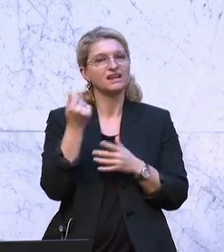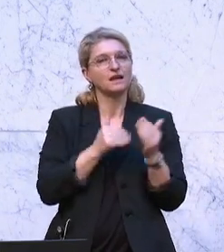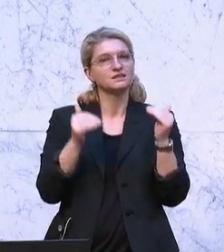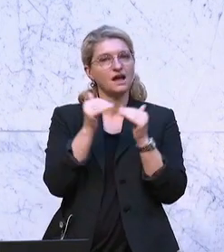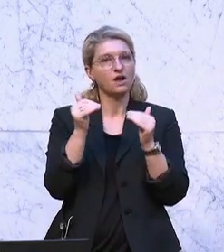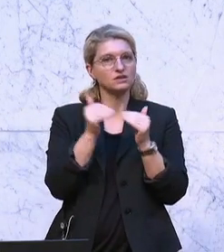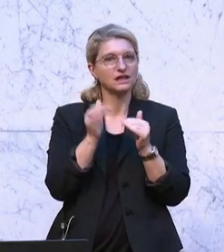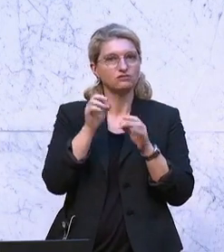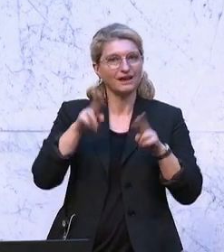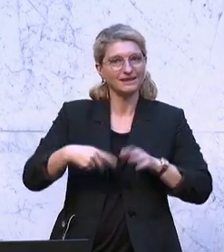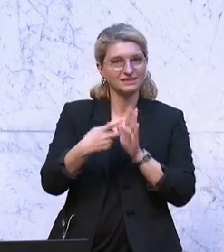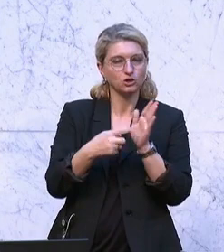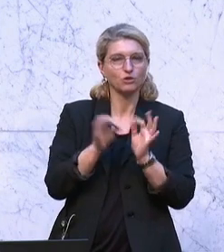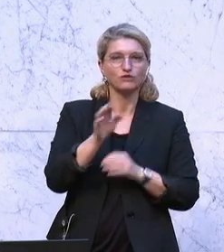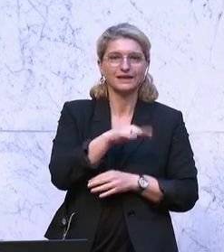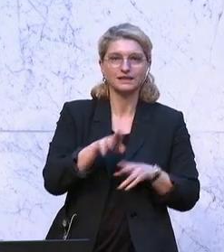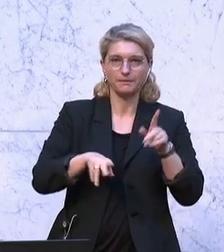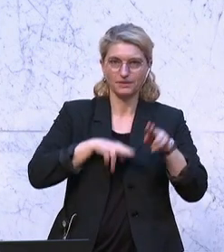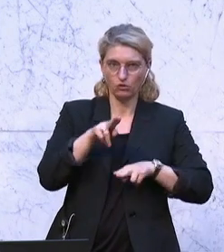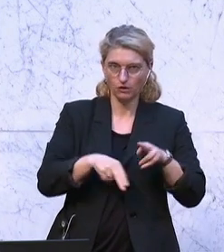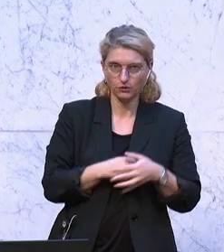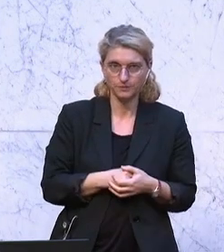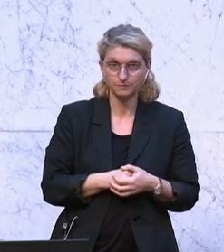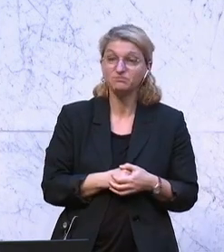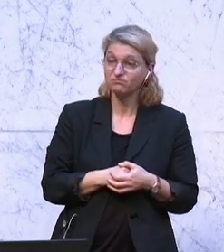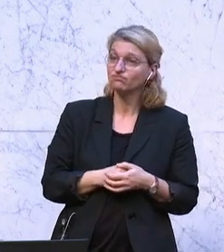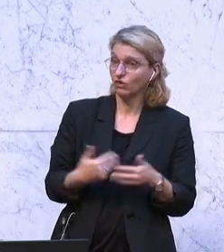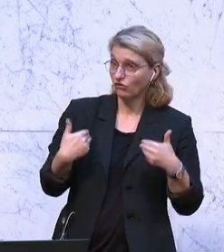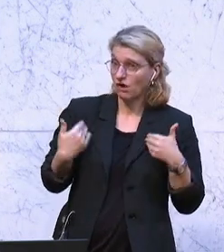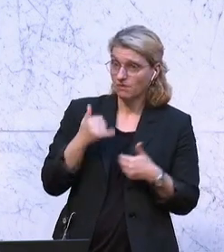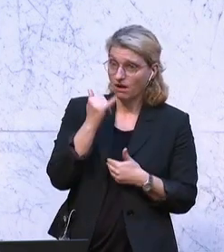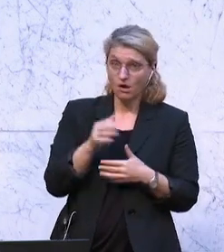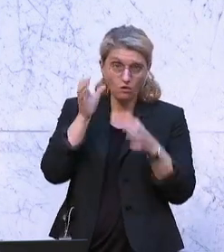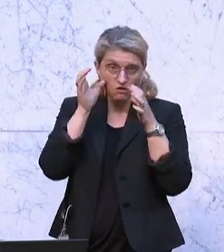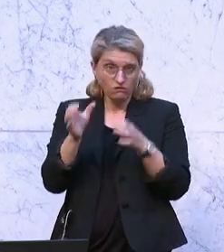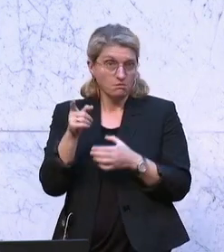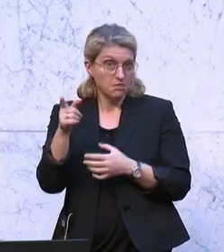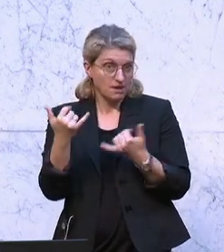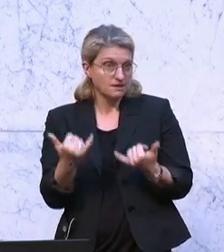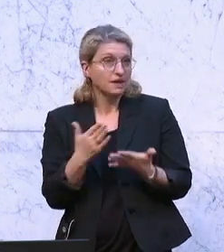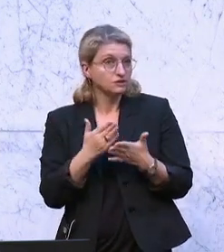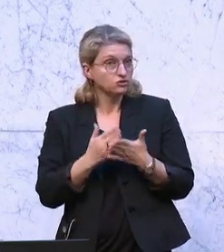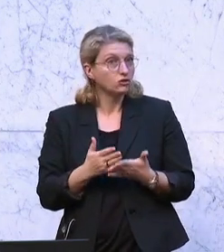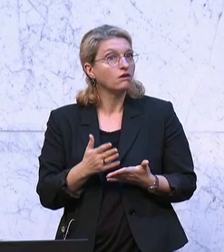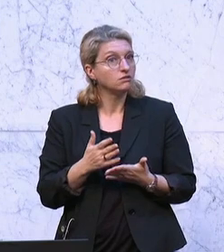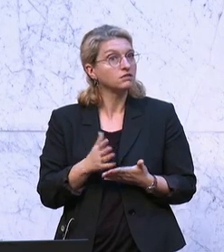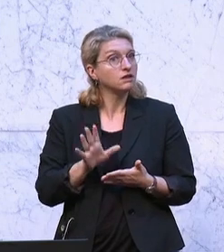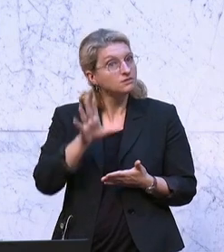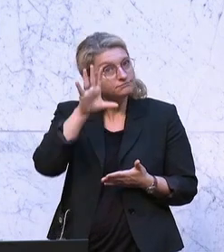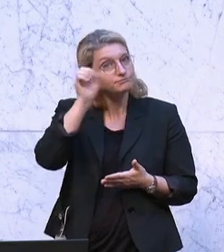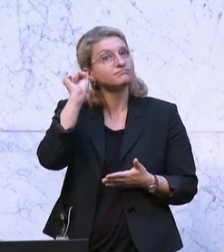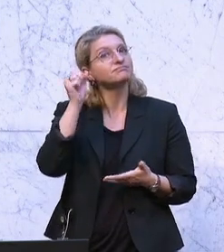Rechtsanspruch auf Kinderbetreuung. Es ist ja sehr erfreulich, dass die ÖVP mittlerweile auch erkannt hat, dass